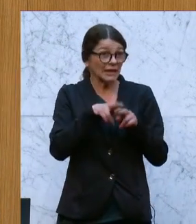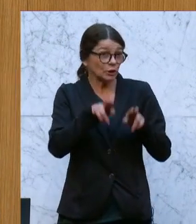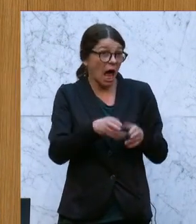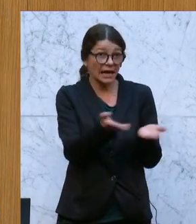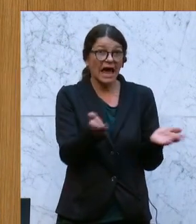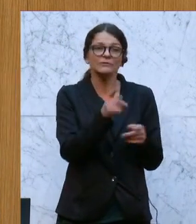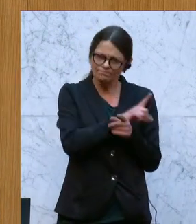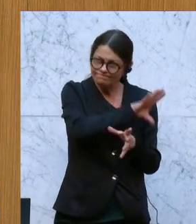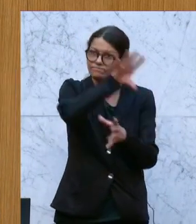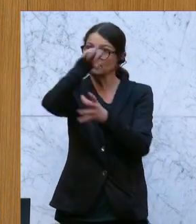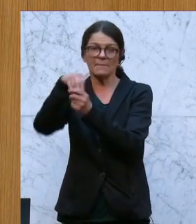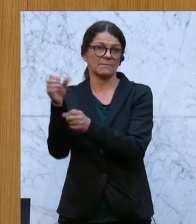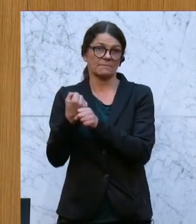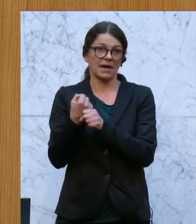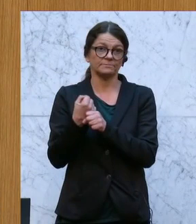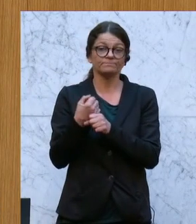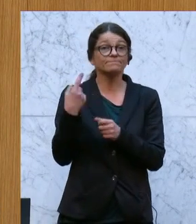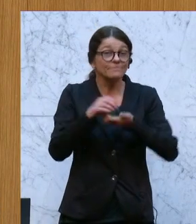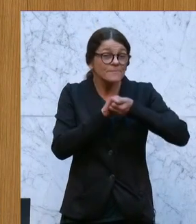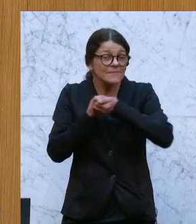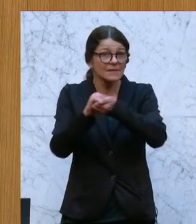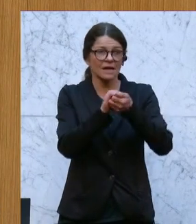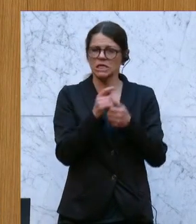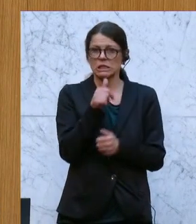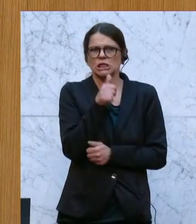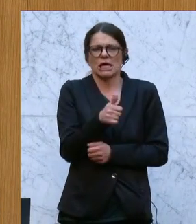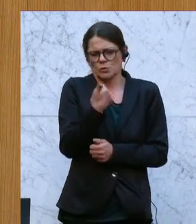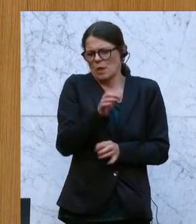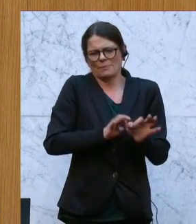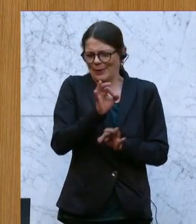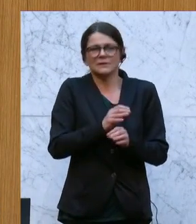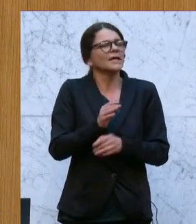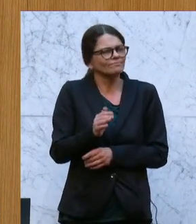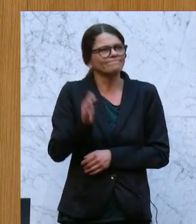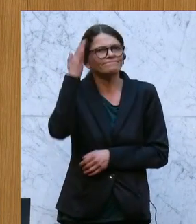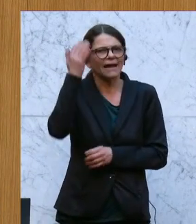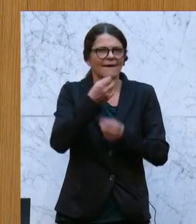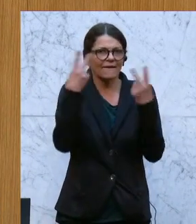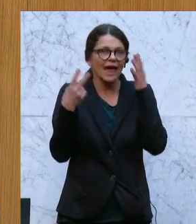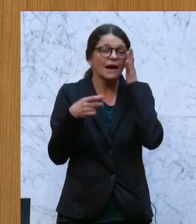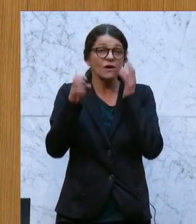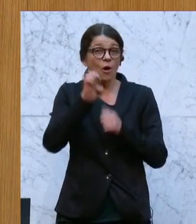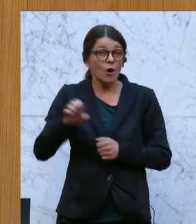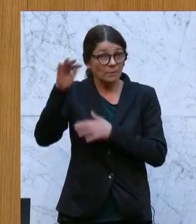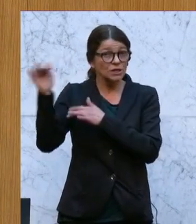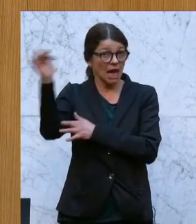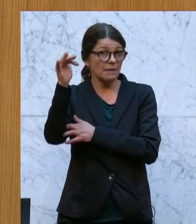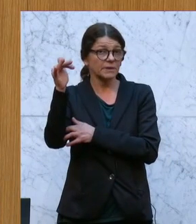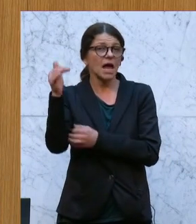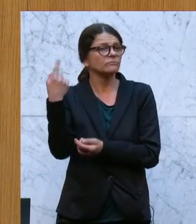teilnehmen kann. Nein, diese Geschlossenheit gibt es nicht zu 100 Prozent. Das ist durchaus auch auf europäischer Ebene